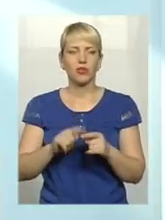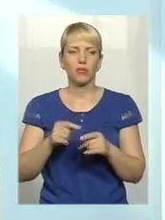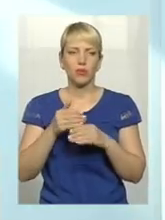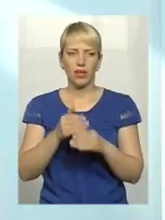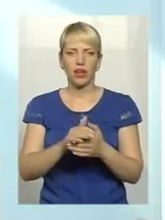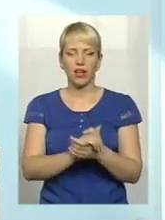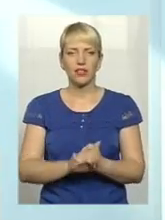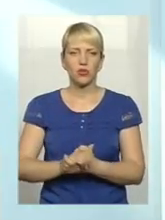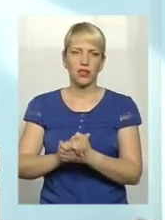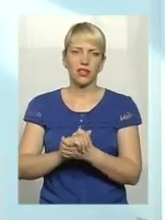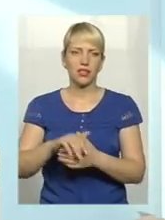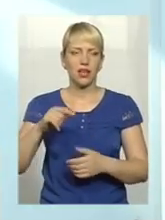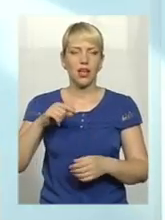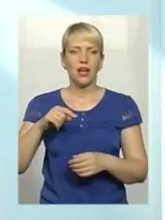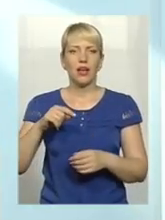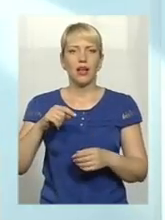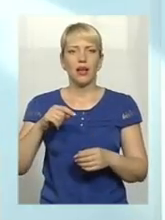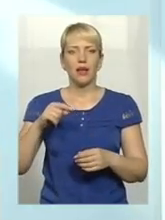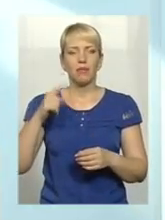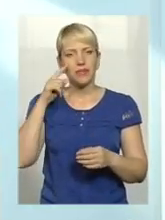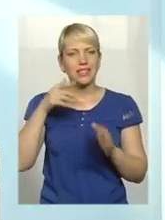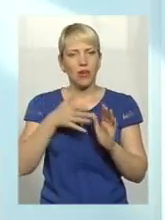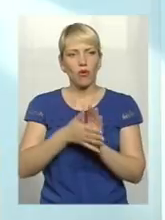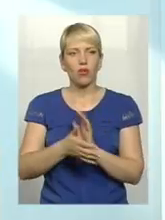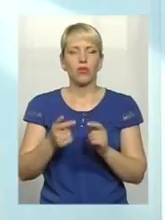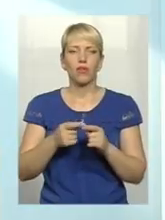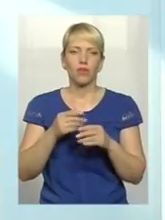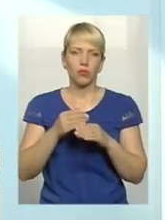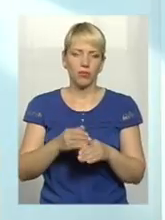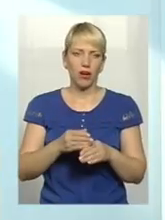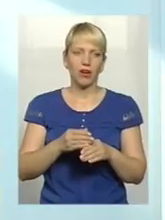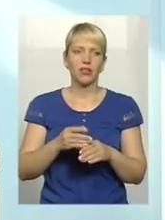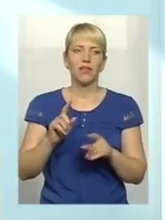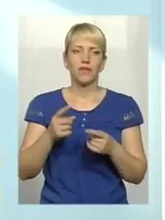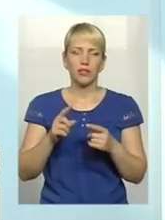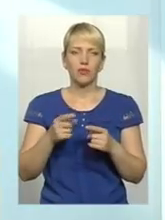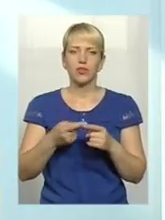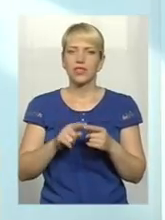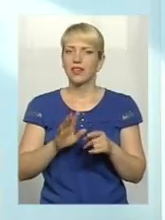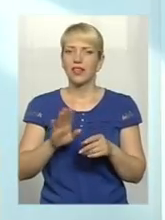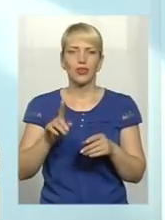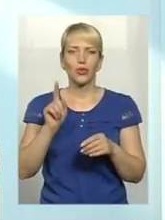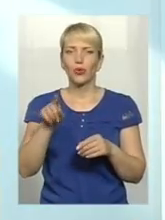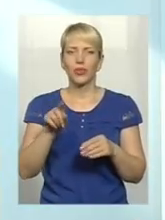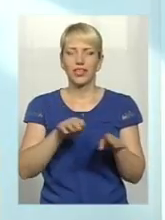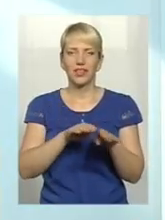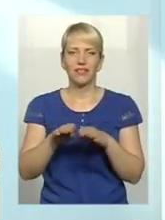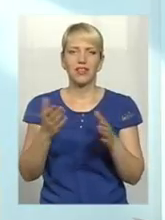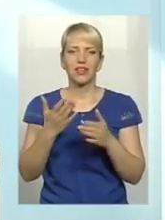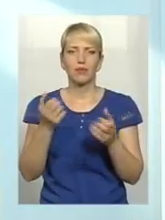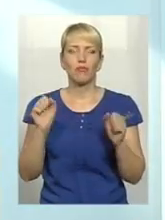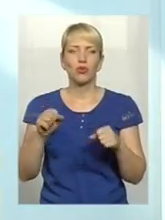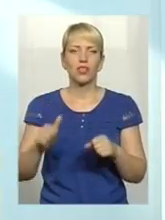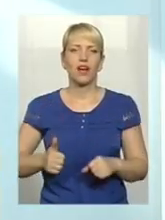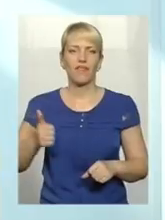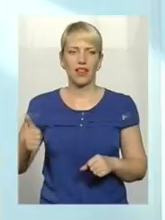психологів, допомагають Таїса і її представники. Тому, звичайно, це не той рівень, яким можна хвалитися.